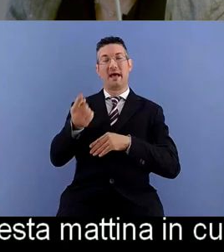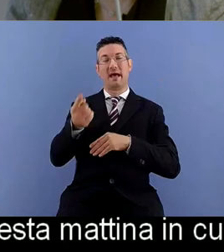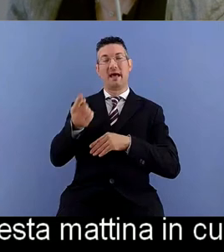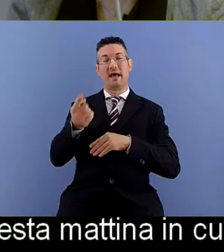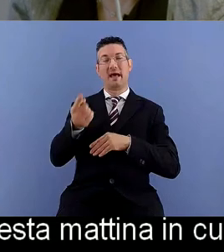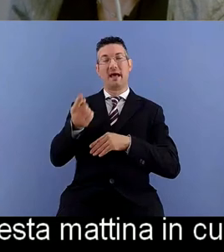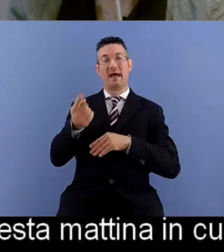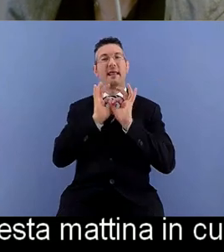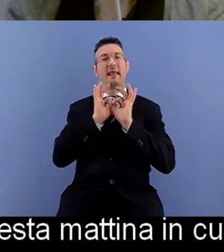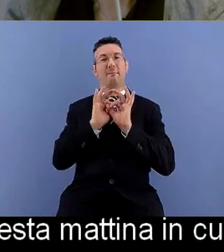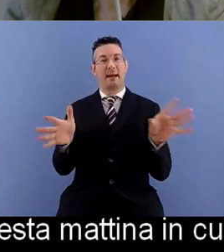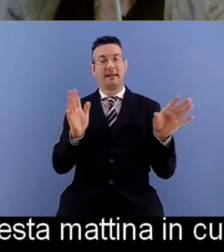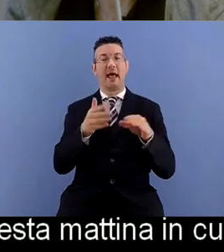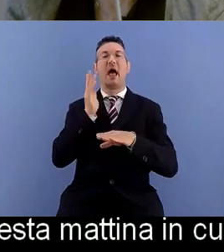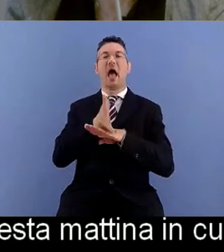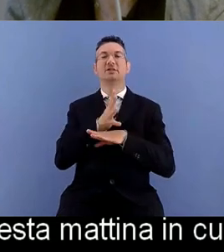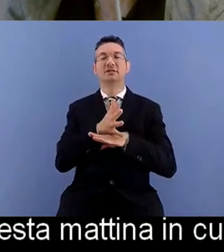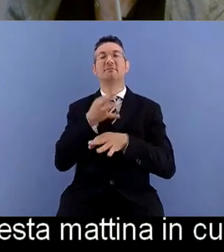giustizia